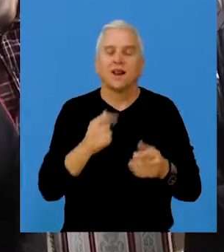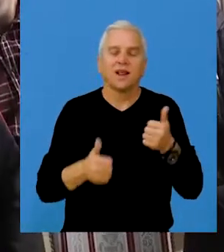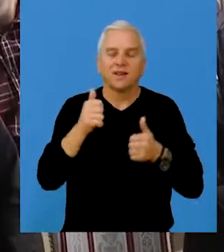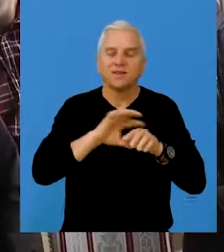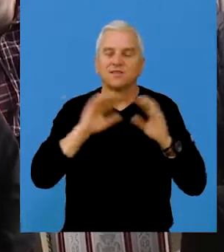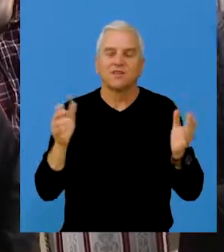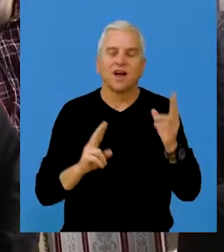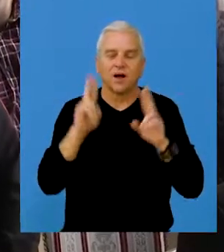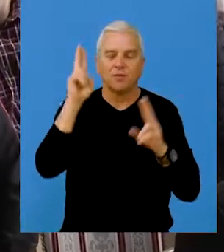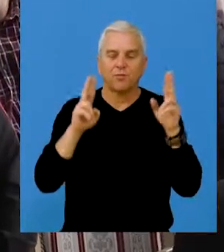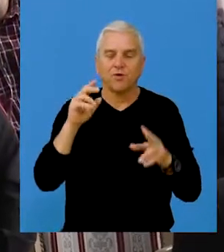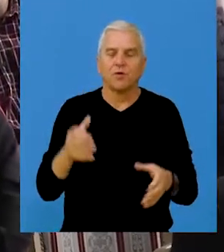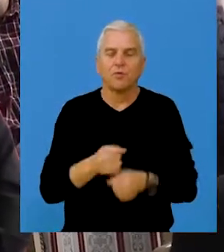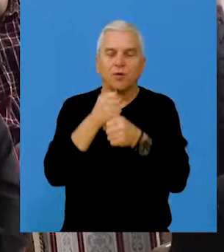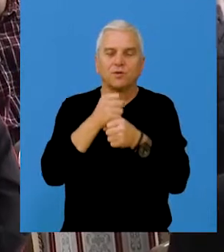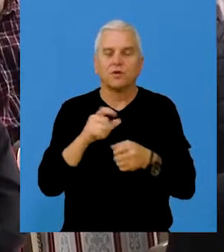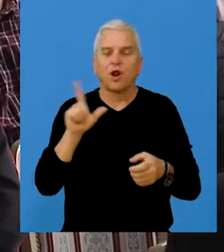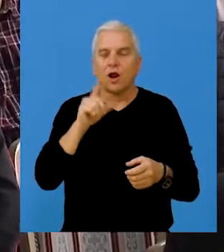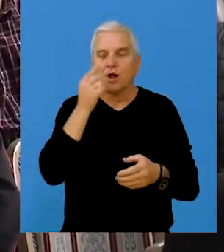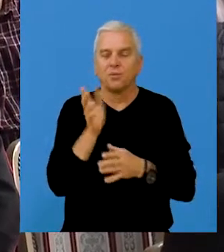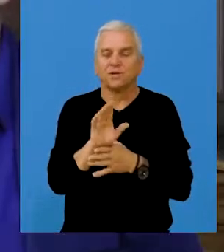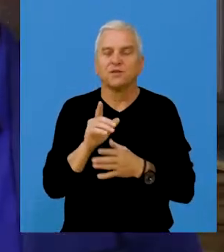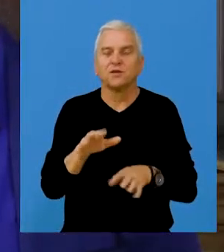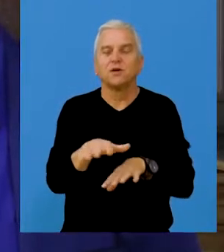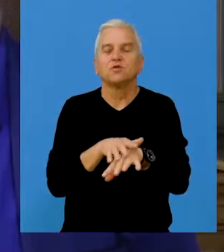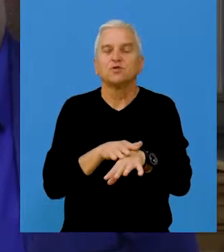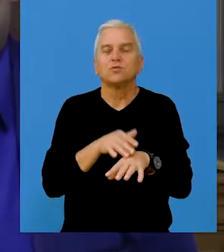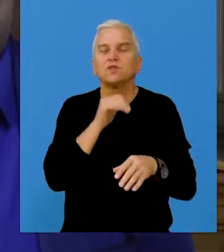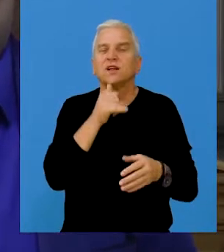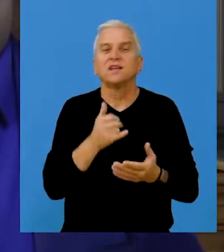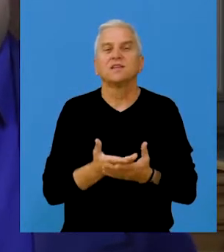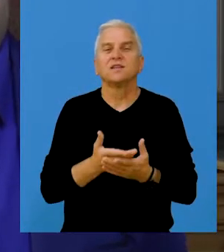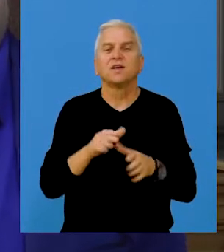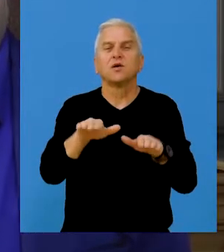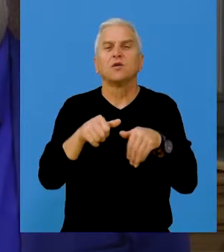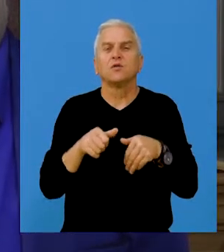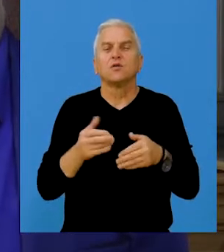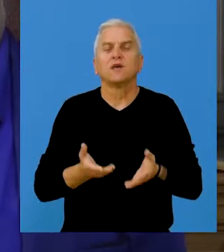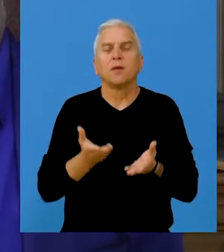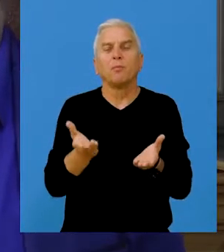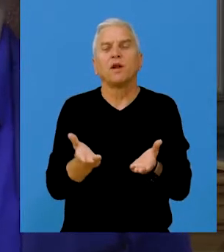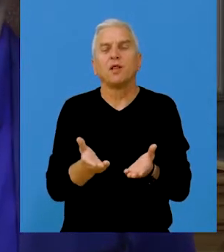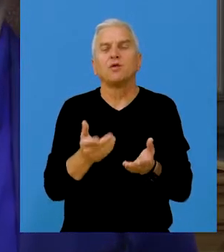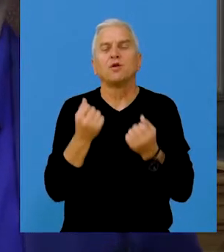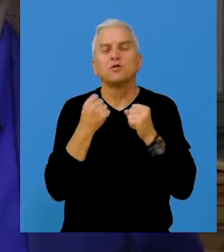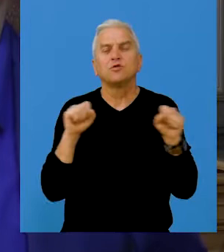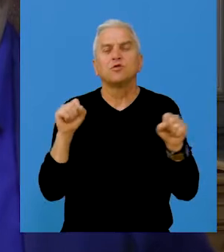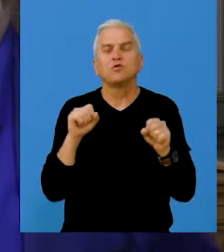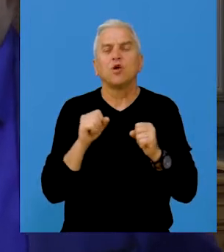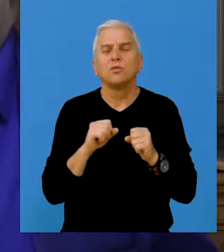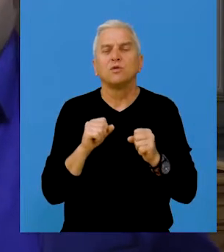jednoglasno podržali svi odbornici lokalnog parlamenta. Skupština je usvojila i predlog da se